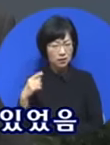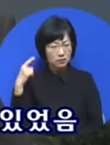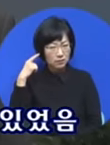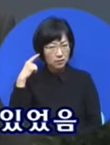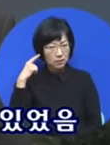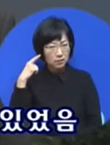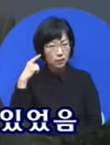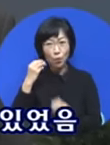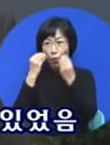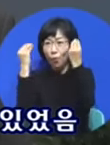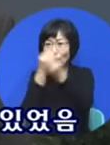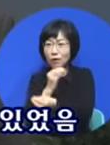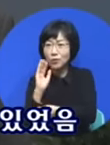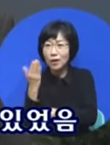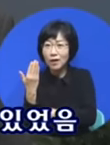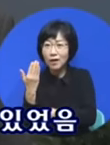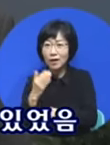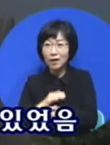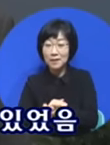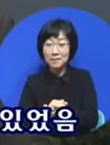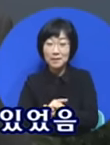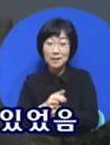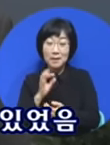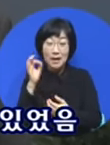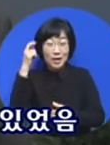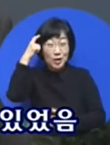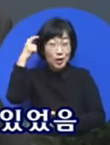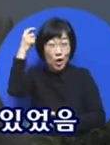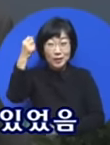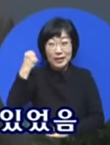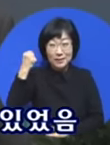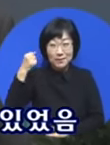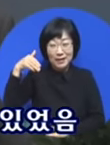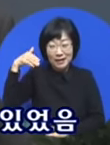그래서 육안이 밝고 영안이 어두운 사람 오해를 잘해요.